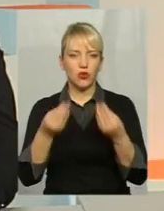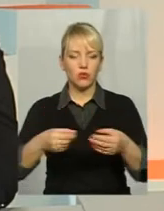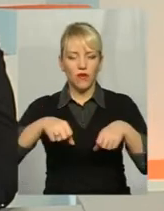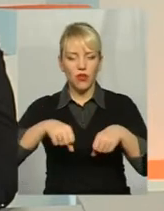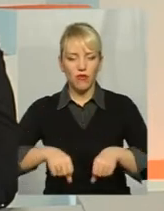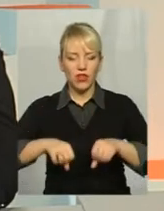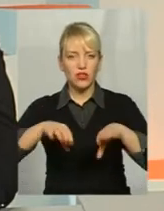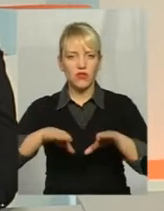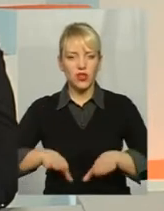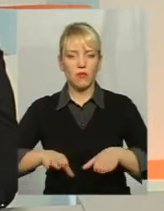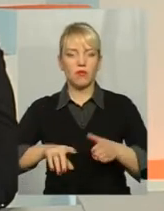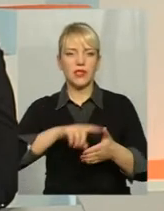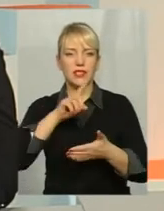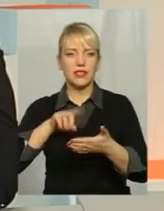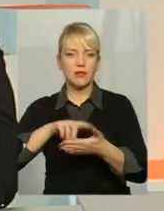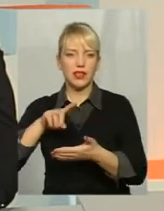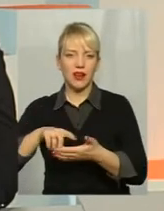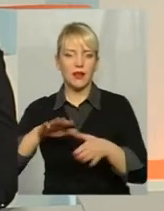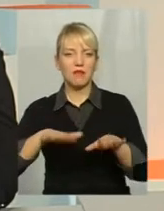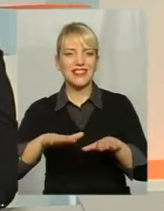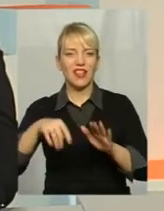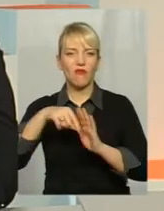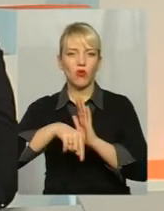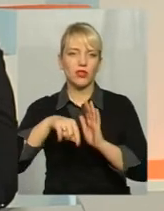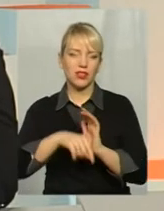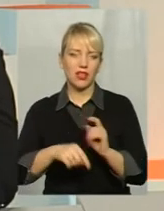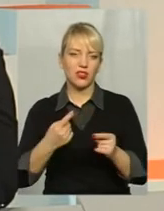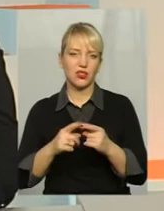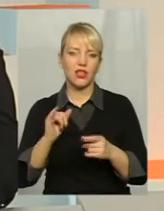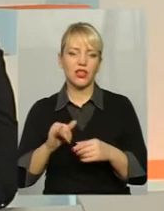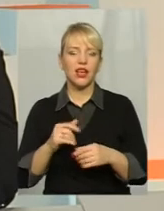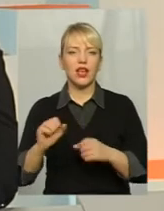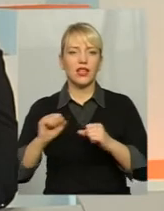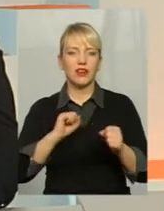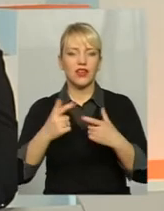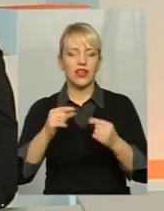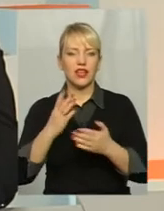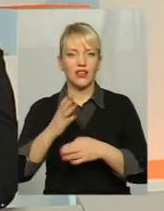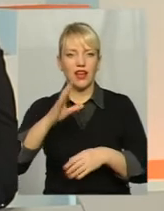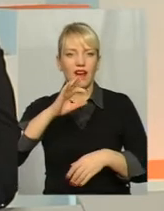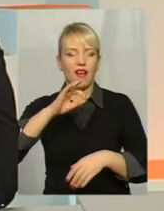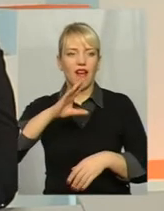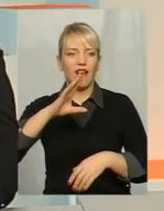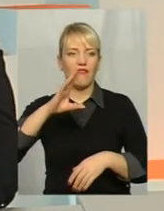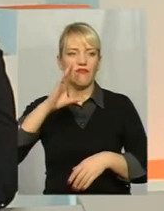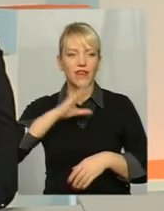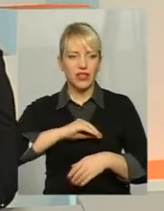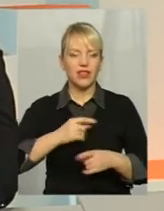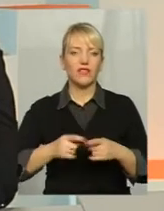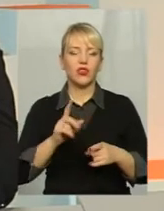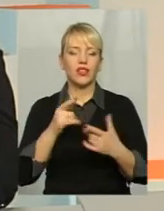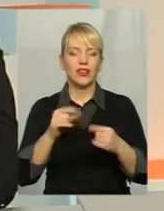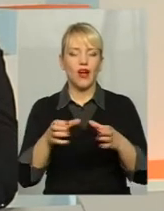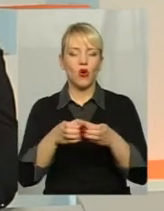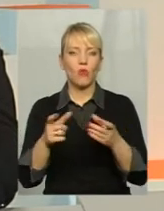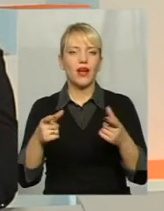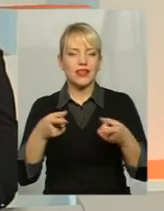За рахунок цих повноважень, ті громади, де керівники є ефективними, ті громади, де громада дійсно